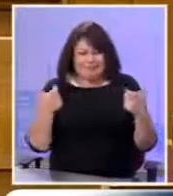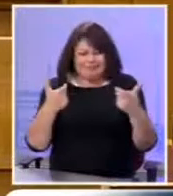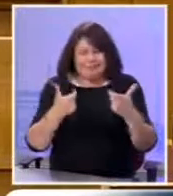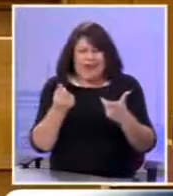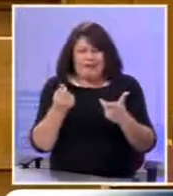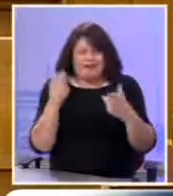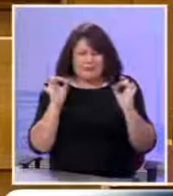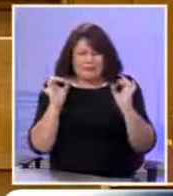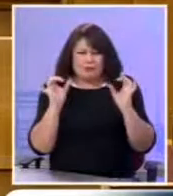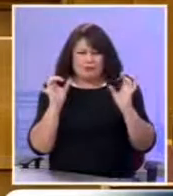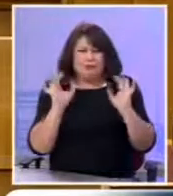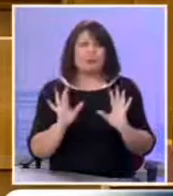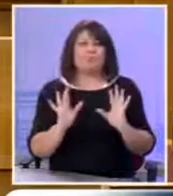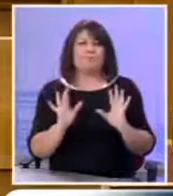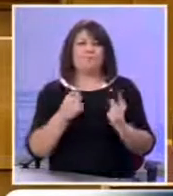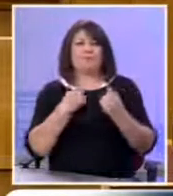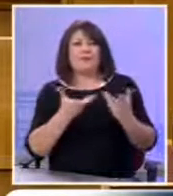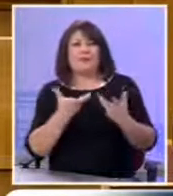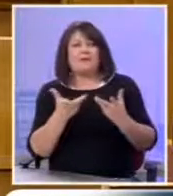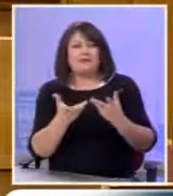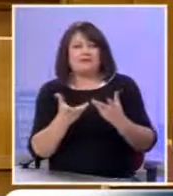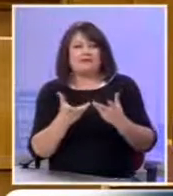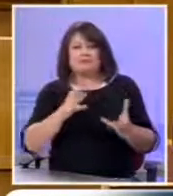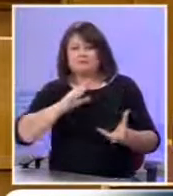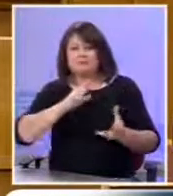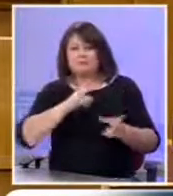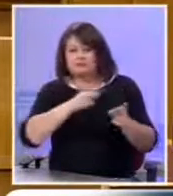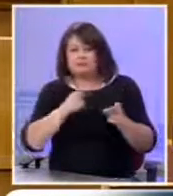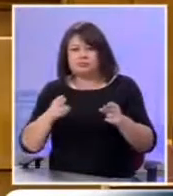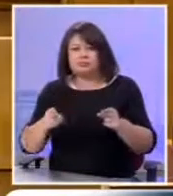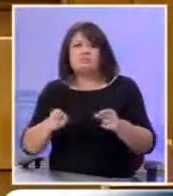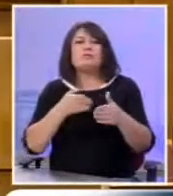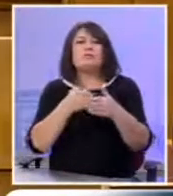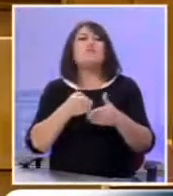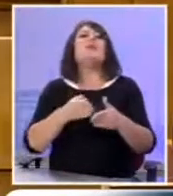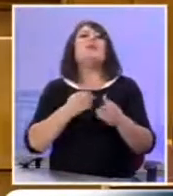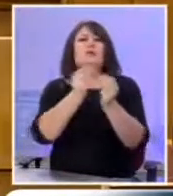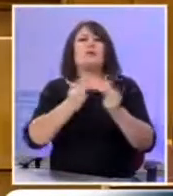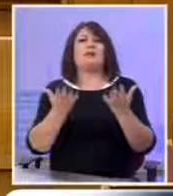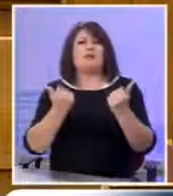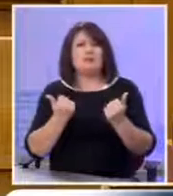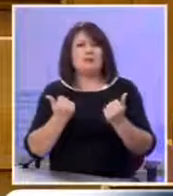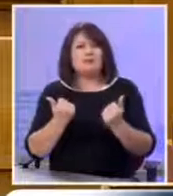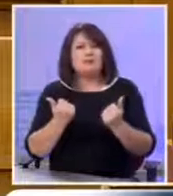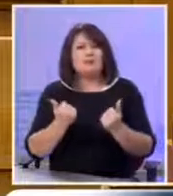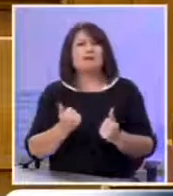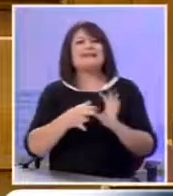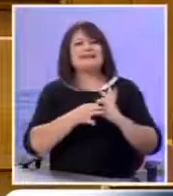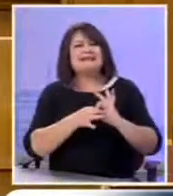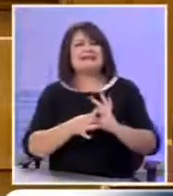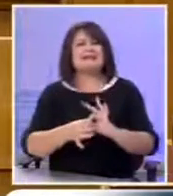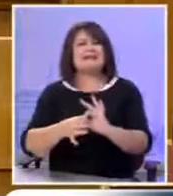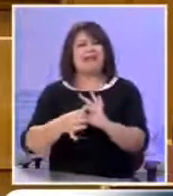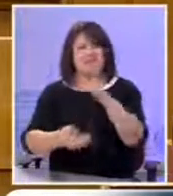Η κατακαιρματισμένη διαπραγμάτιση για να μην καταλήξουμε πουθενά Οι συνεχείς τρικλοποδιές σε όλα τα